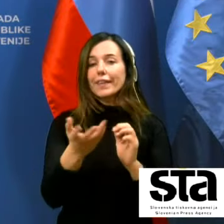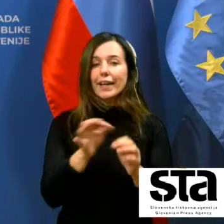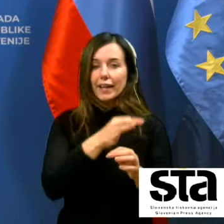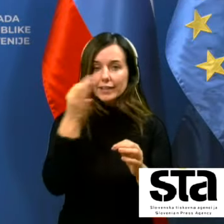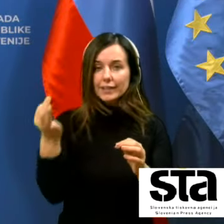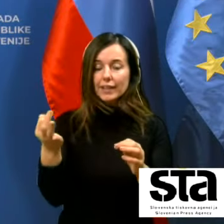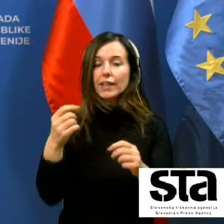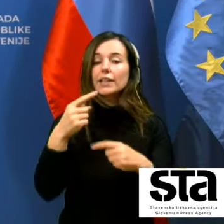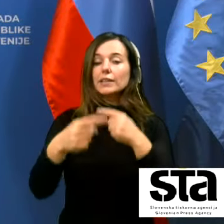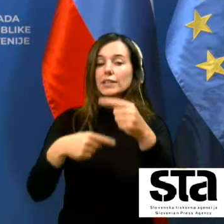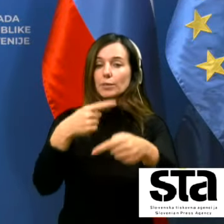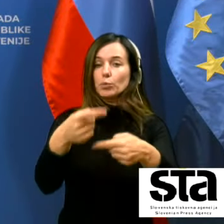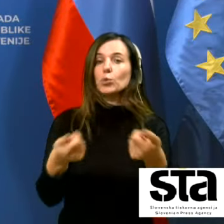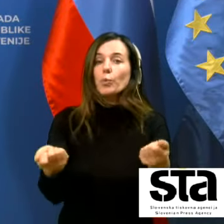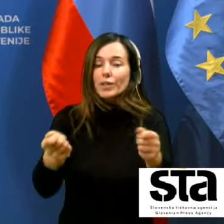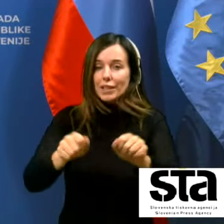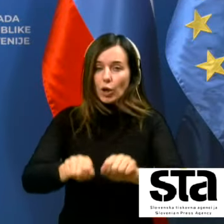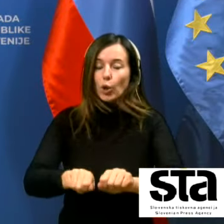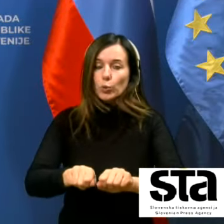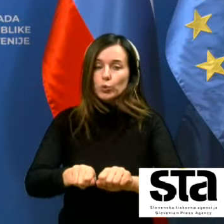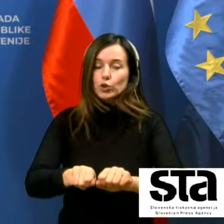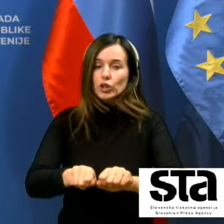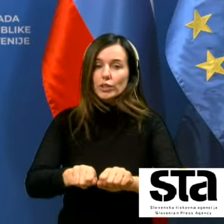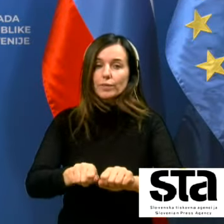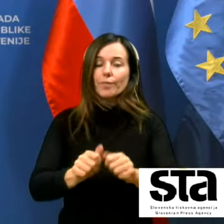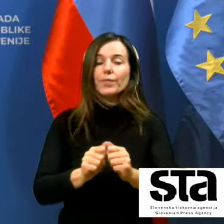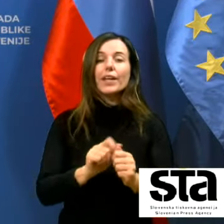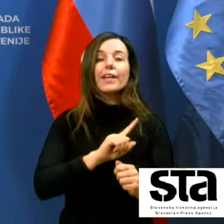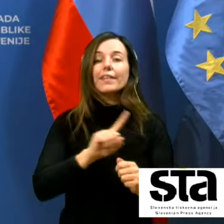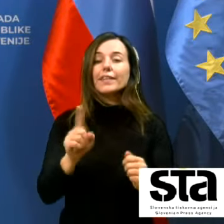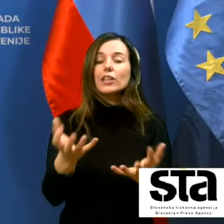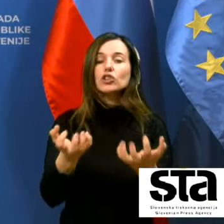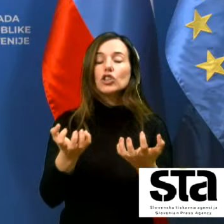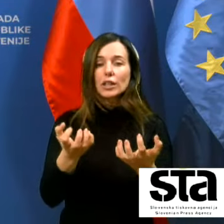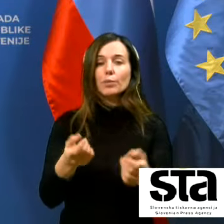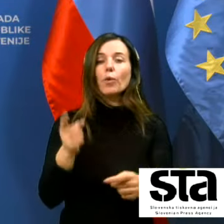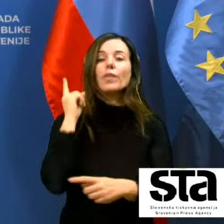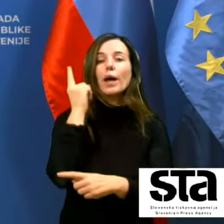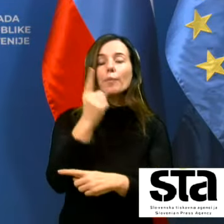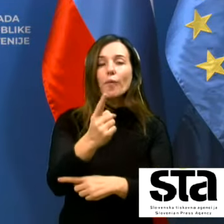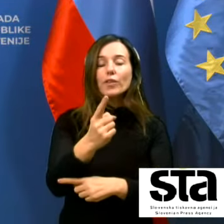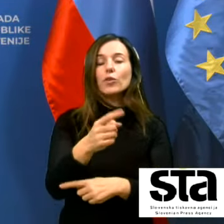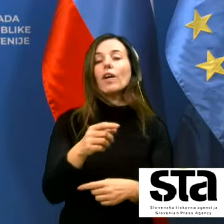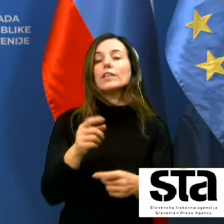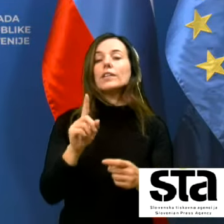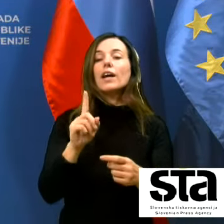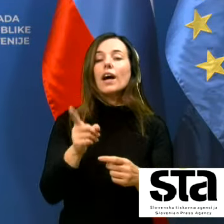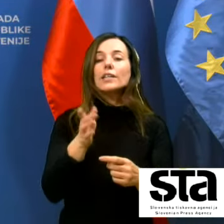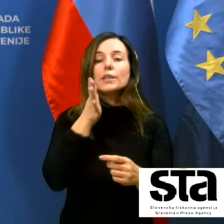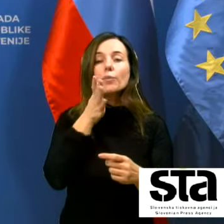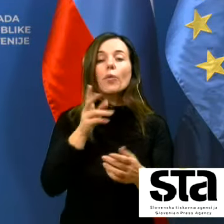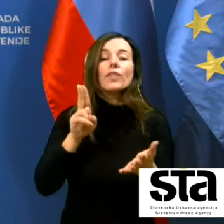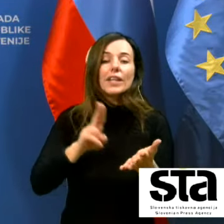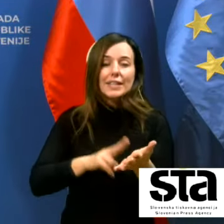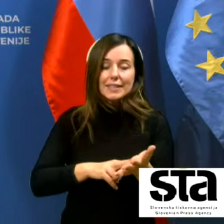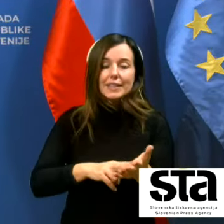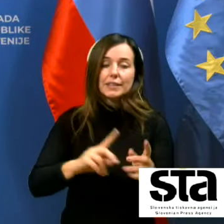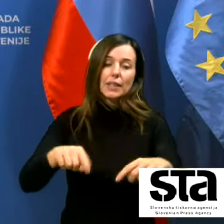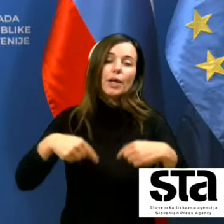postopek zaključen in ne želim napovedovati svede kako se bo v resnici potem tudi